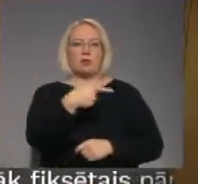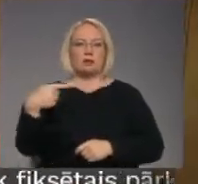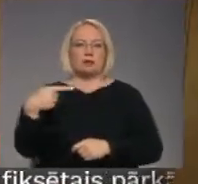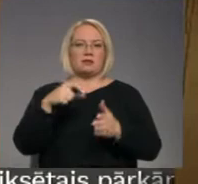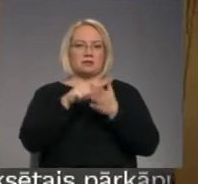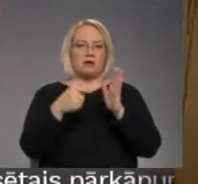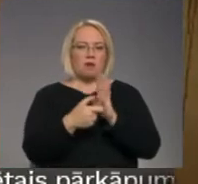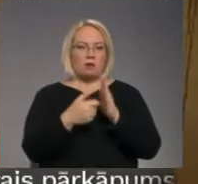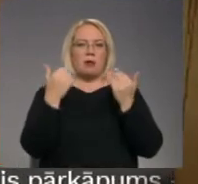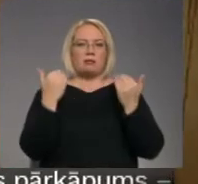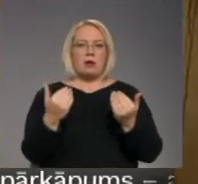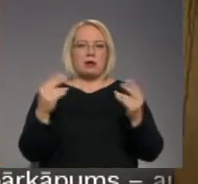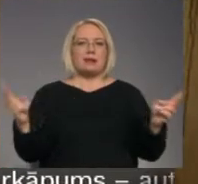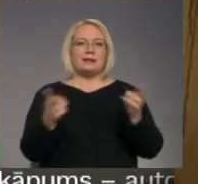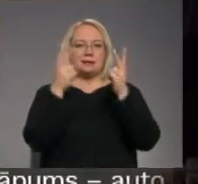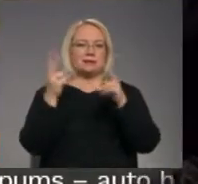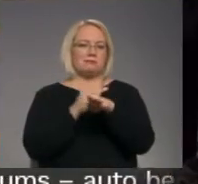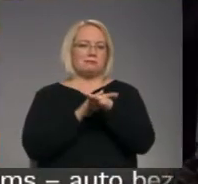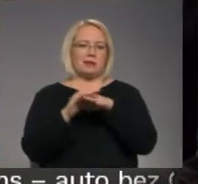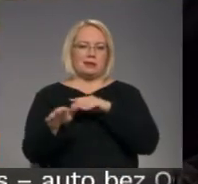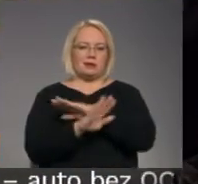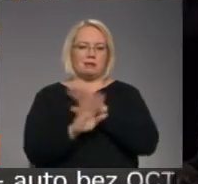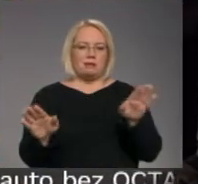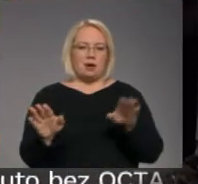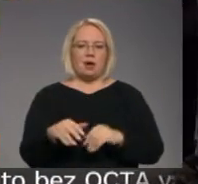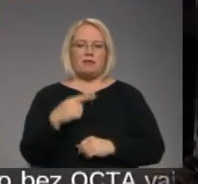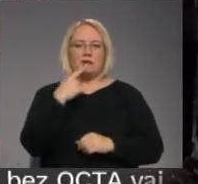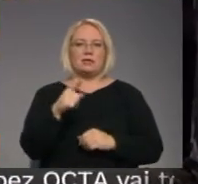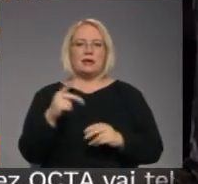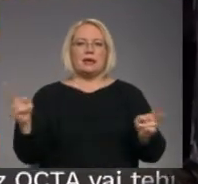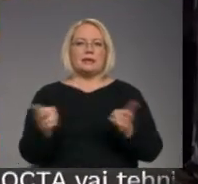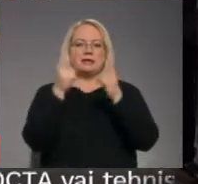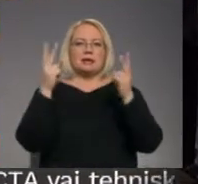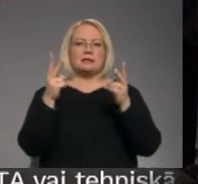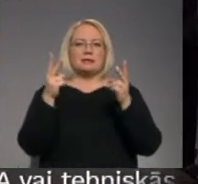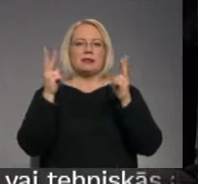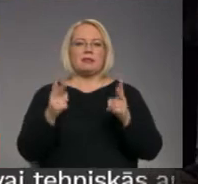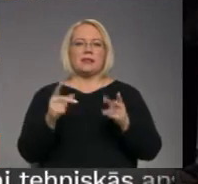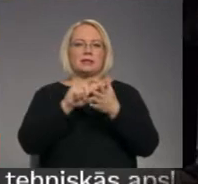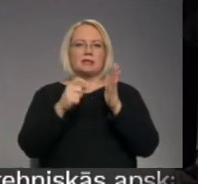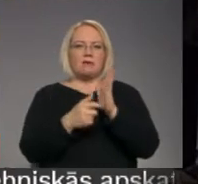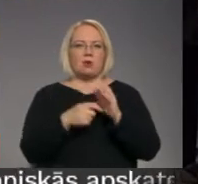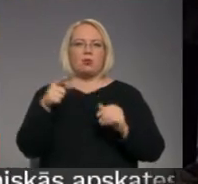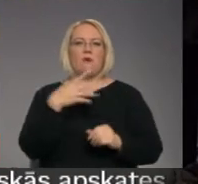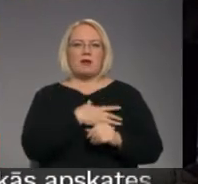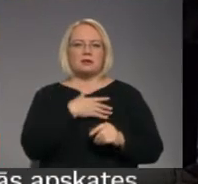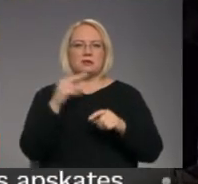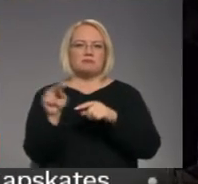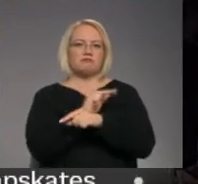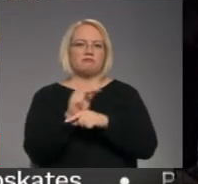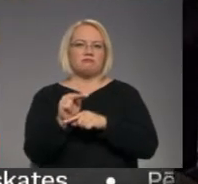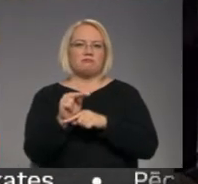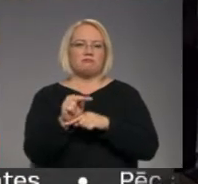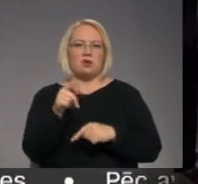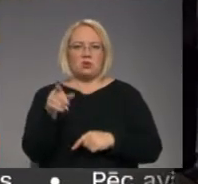stāvu dzīvokļiem tagad izdedzis pilnībā. Cietūs izdedzis ir tikai dzīvoklis, un noteikti viņš būs jāatjauno. To ir